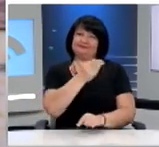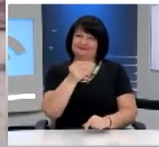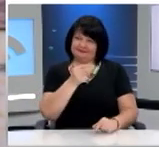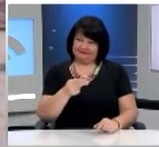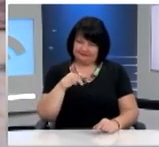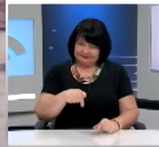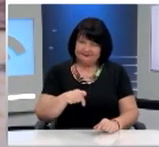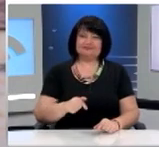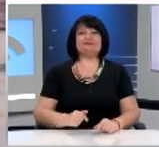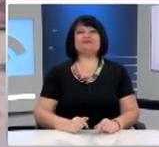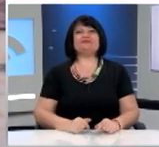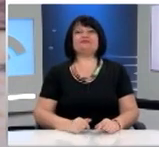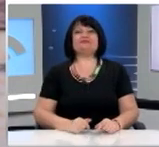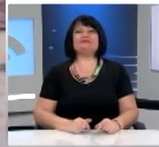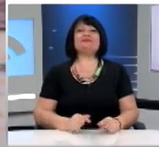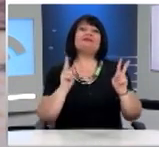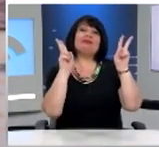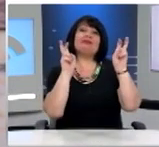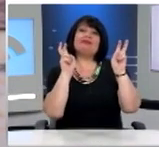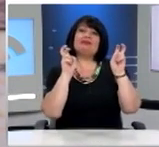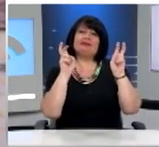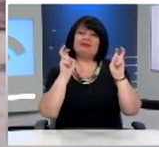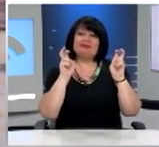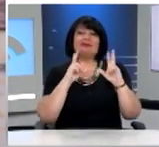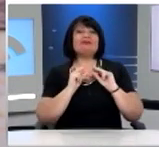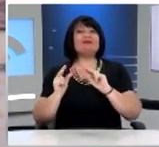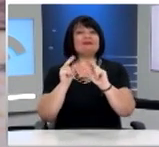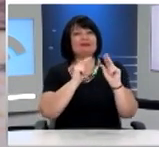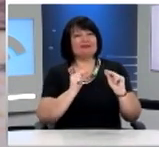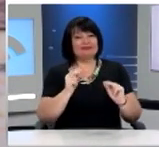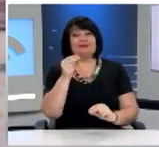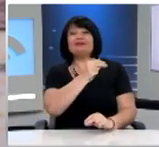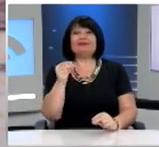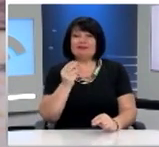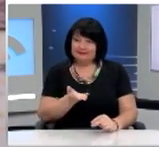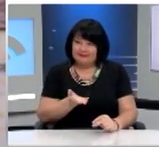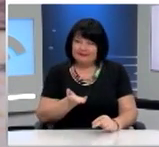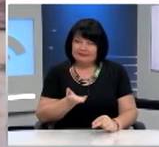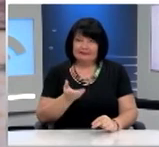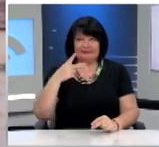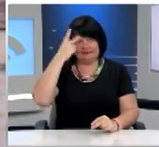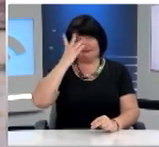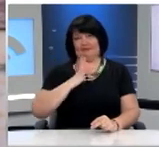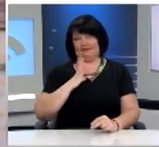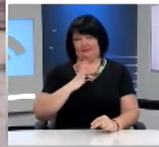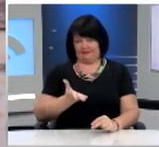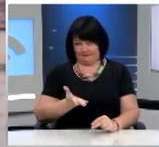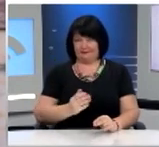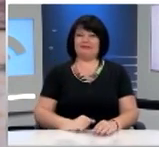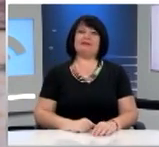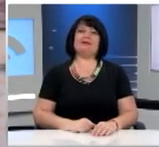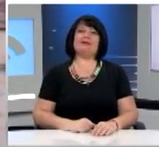διάταξη, που έχει τίτλο «Συζήτηση επί του θέματος ανθρώπινα δικαιώματα